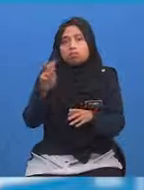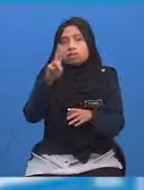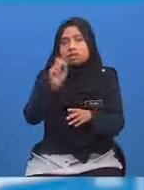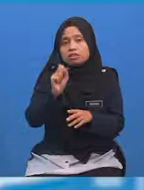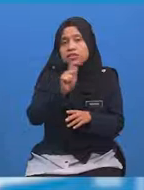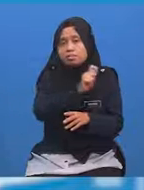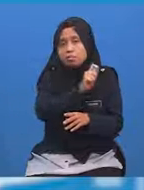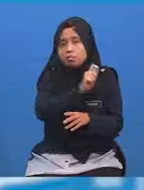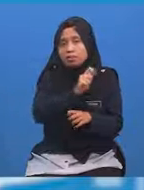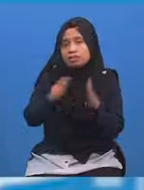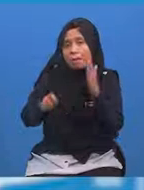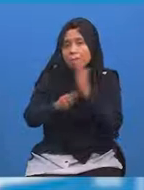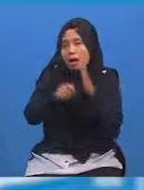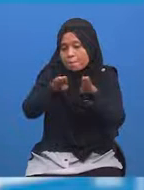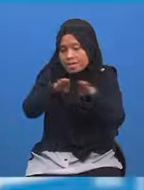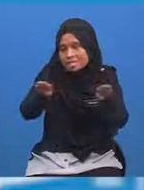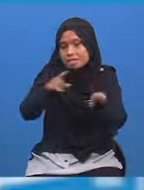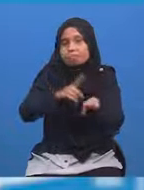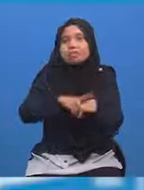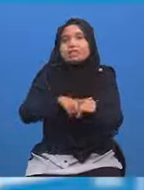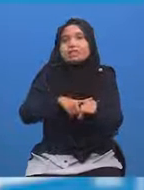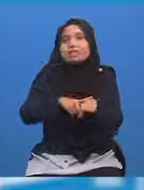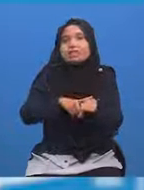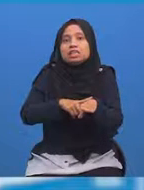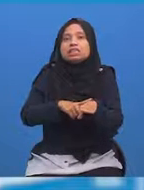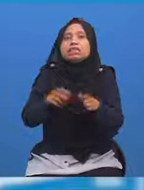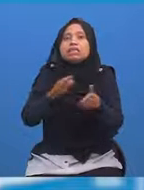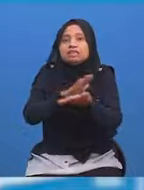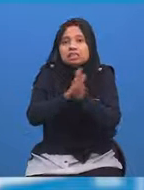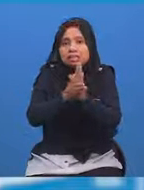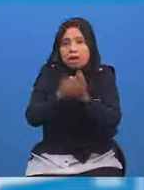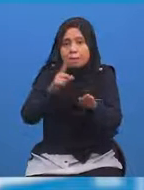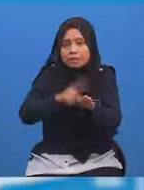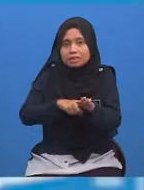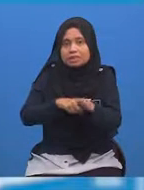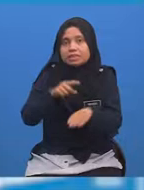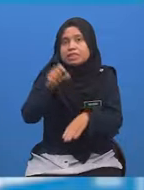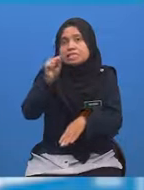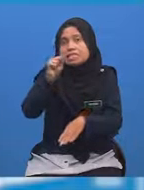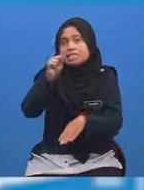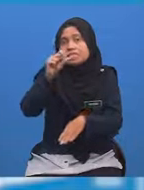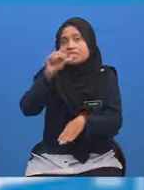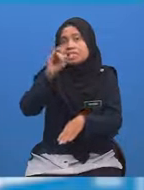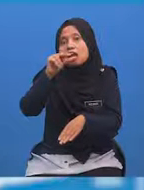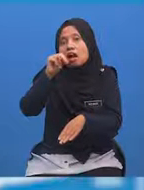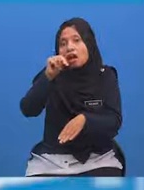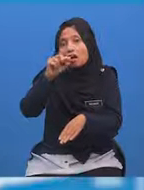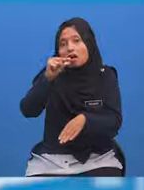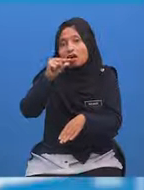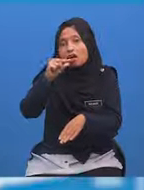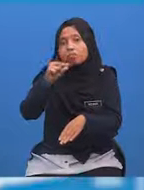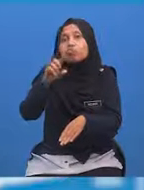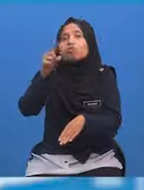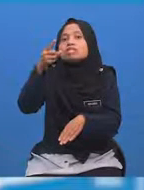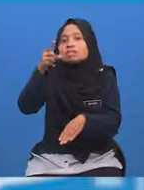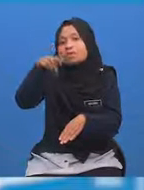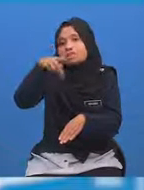Tambah perbezaan masa Justru itu, masa di Singapura ialah 11pm Apabila masa di